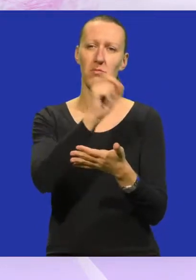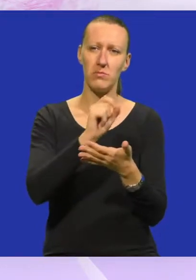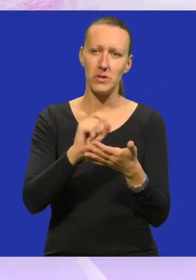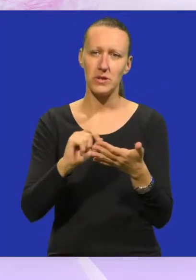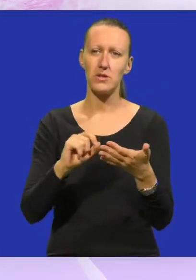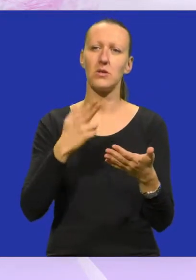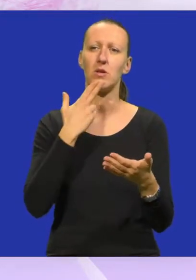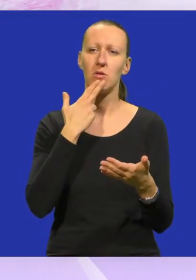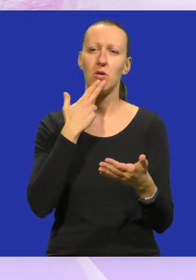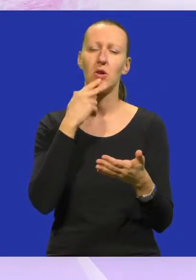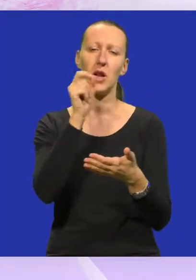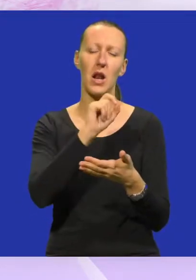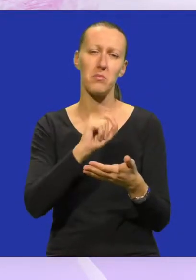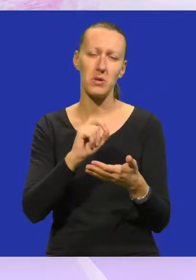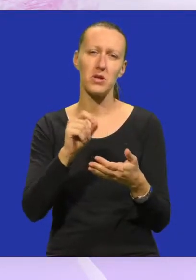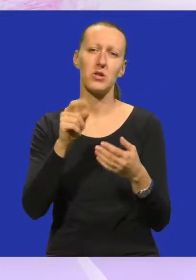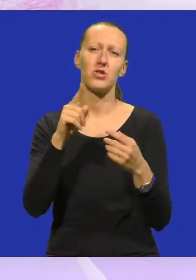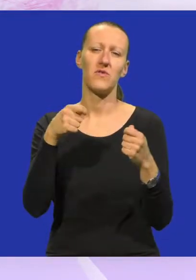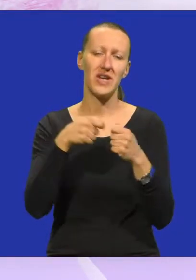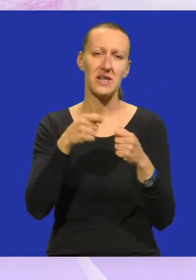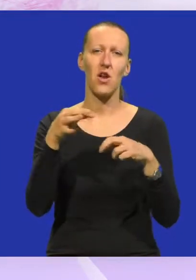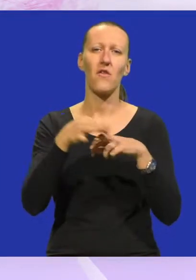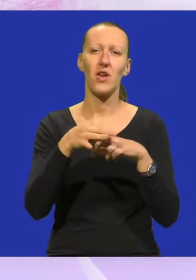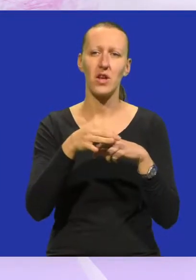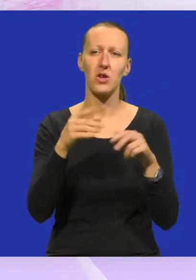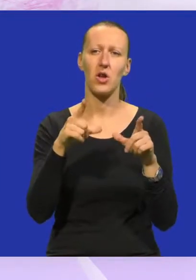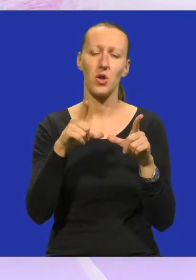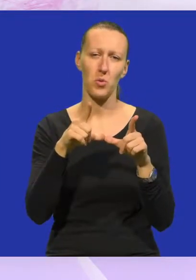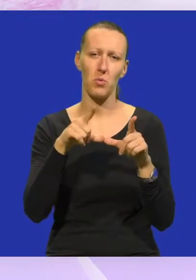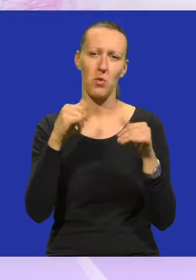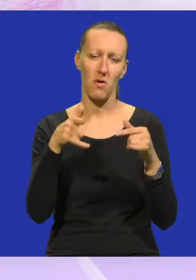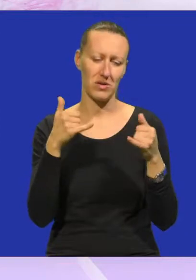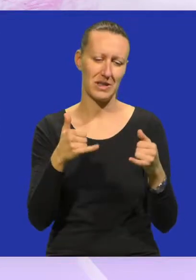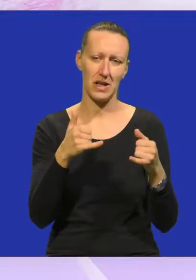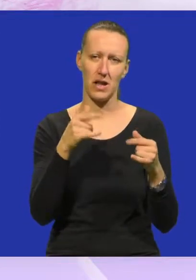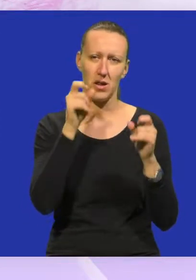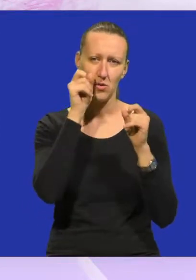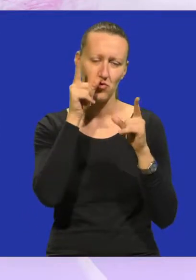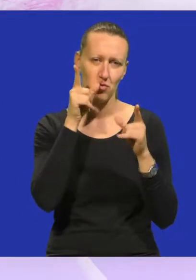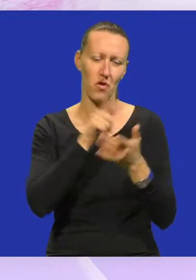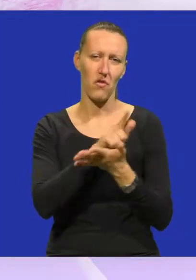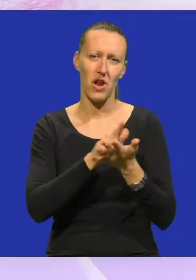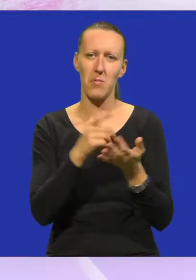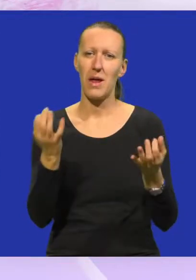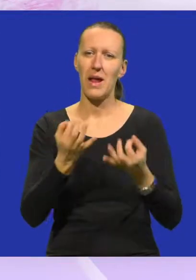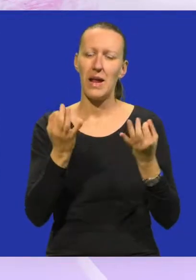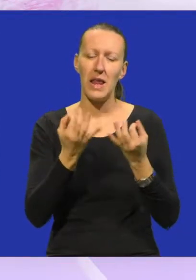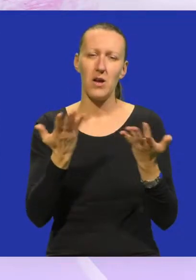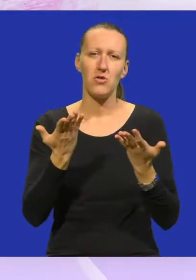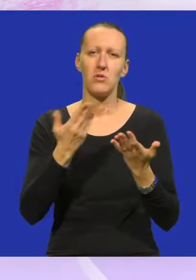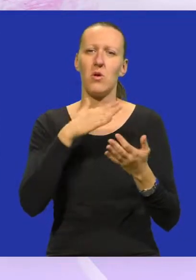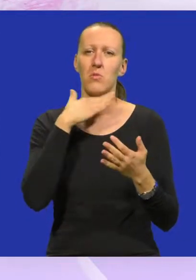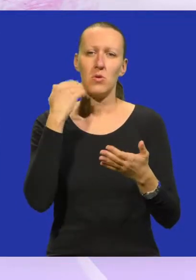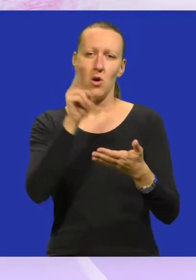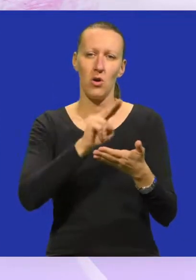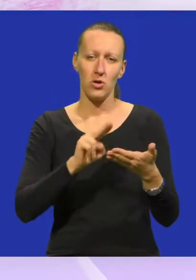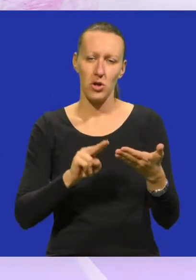koje obrađuje temu vjenčanja u ovo čudno doba, dakle nešto o čemu smo